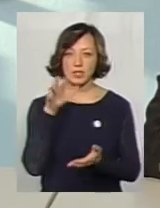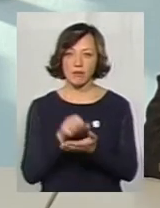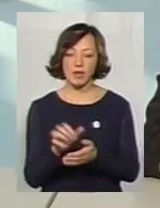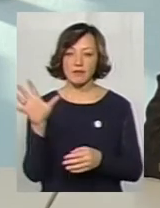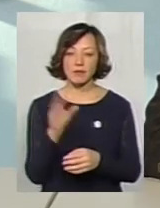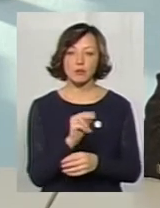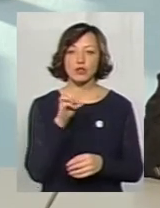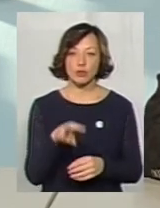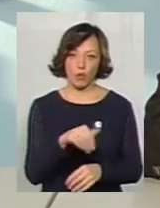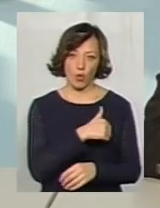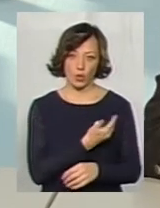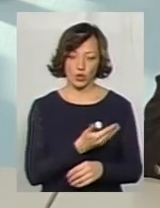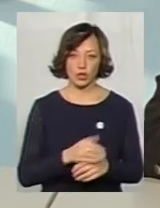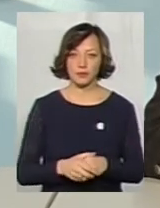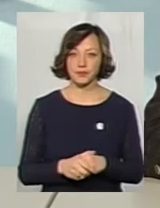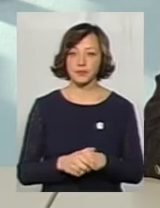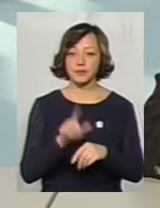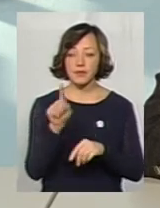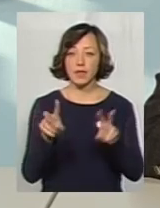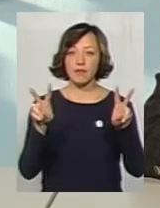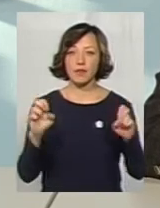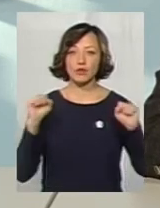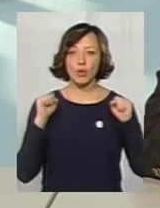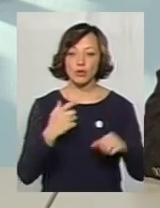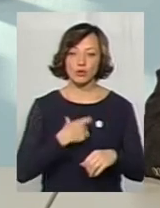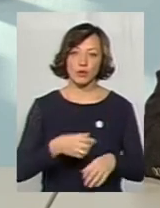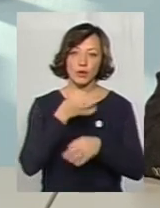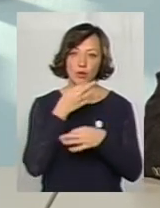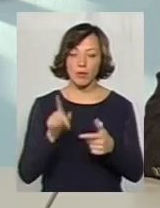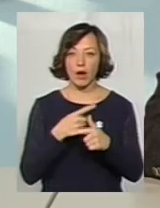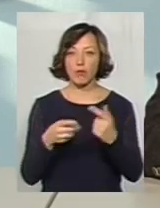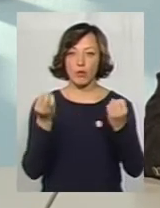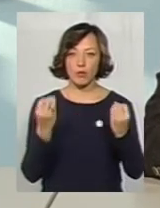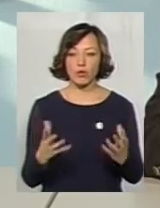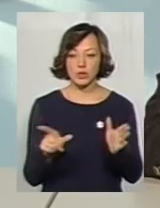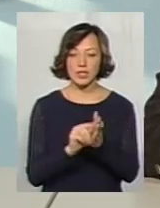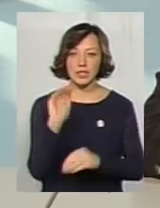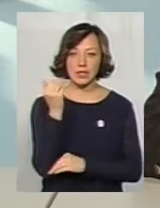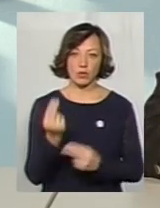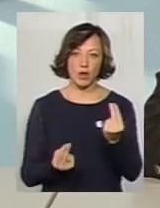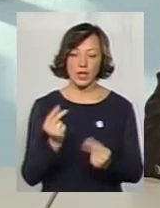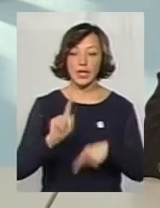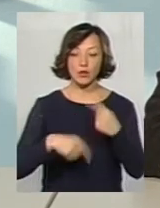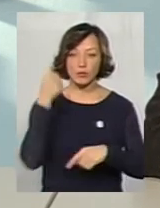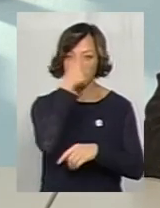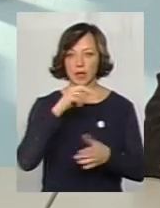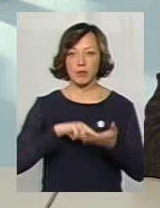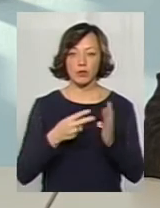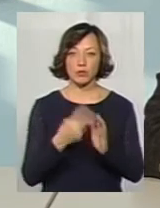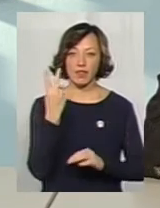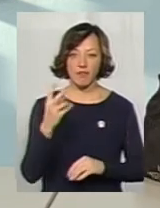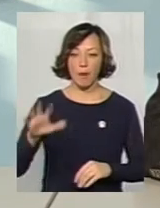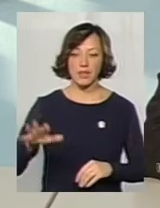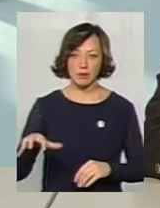усім, чим хоче, тим видом спорту, який він собі любить, або просто там з дитиною гратися. На наступний рік ми плануємо два